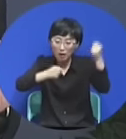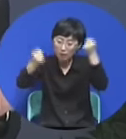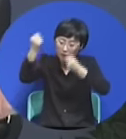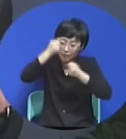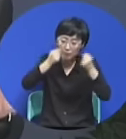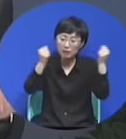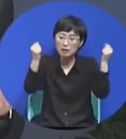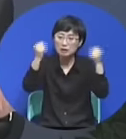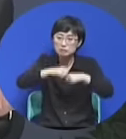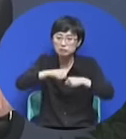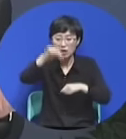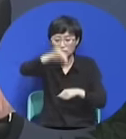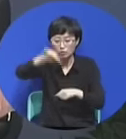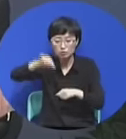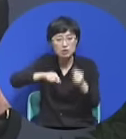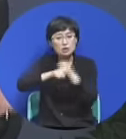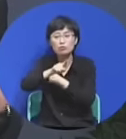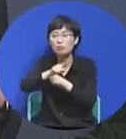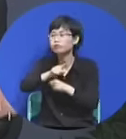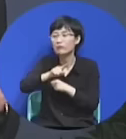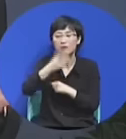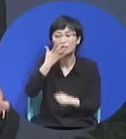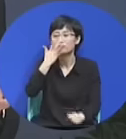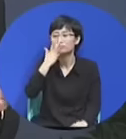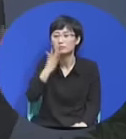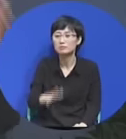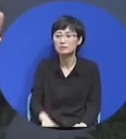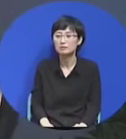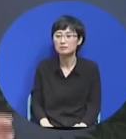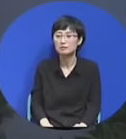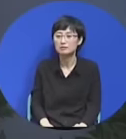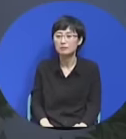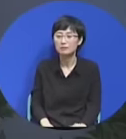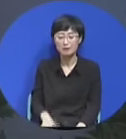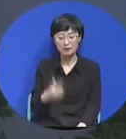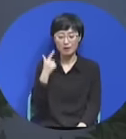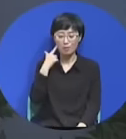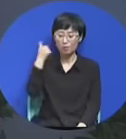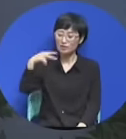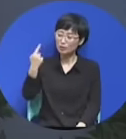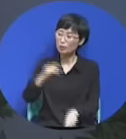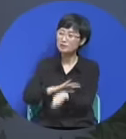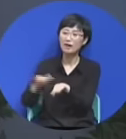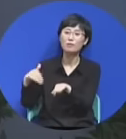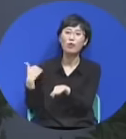하긴 목사도 모르는데 성경에 있는 가르침을 어떻게 일반 사람들이 알겠어요.